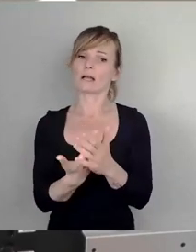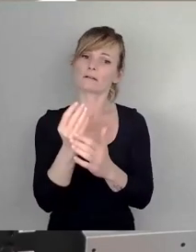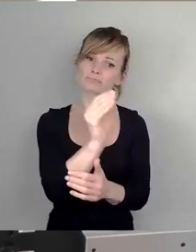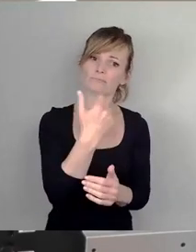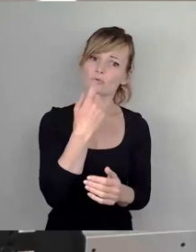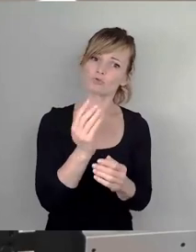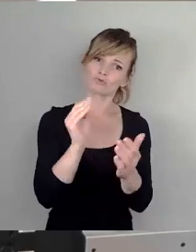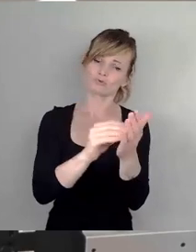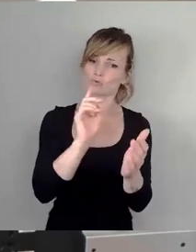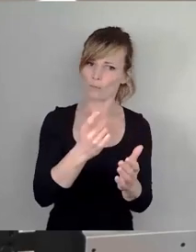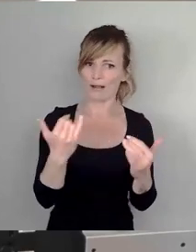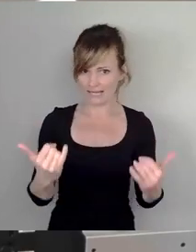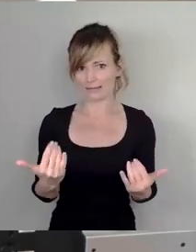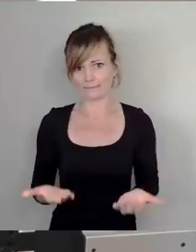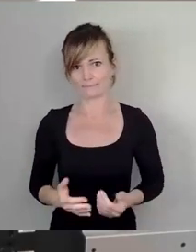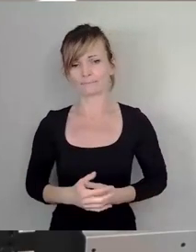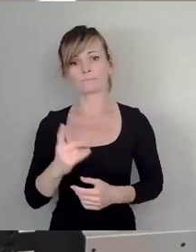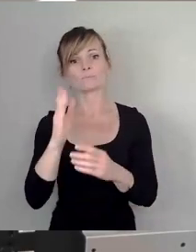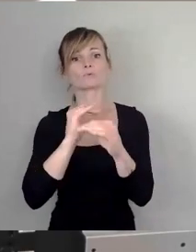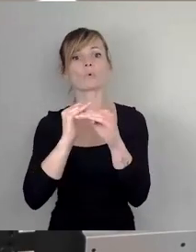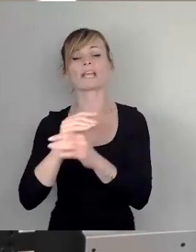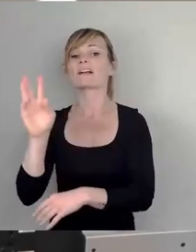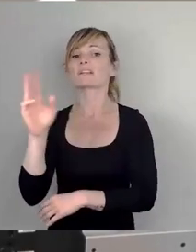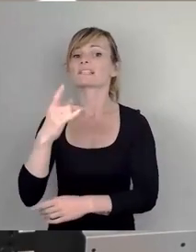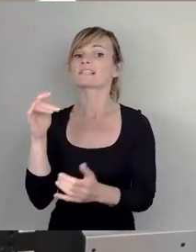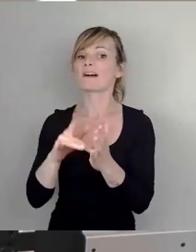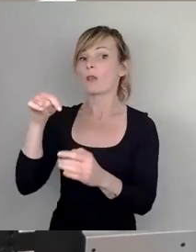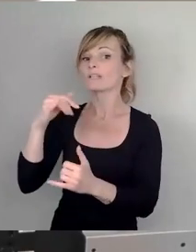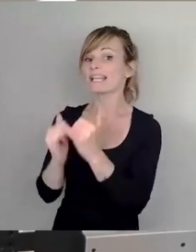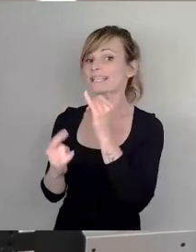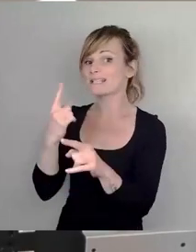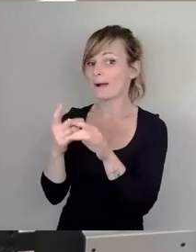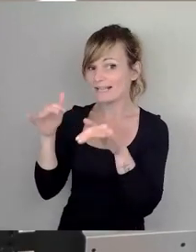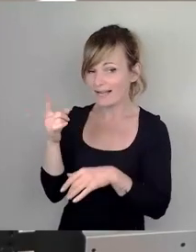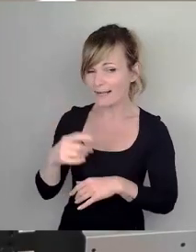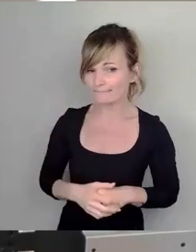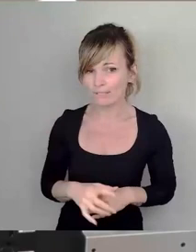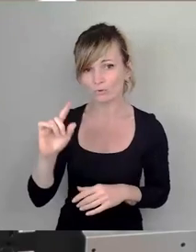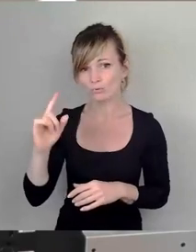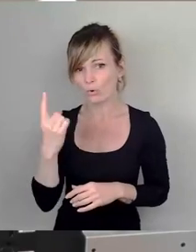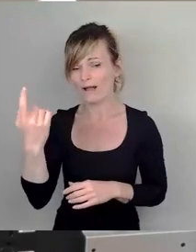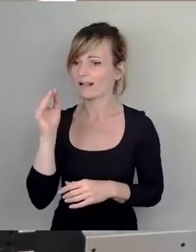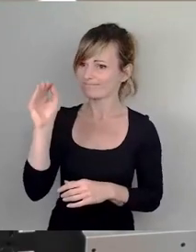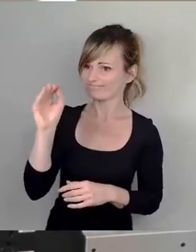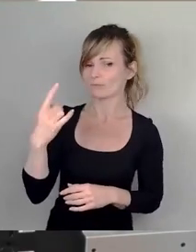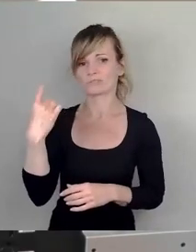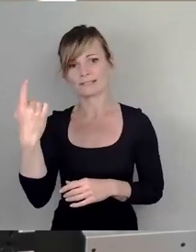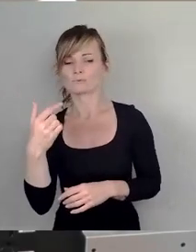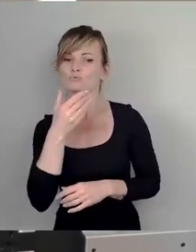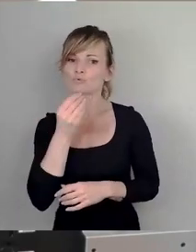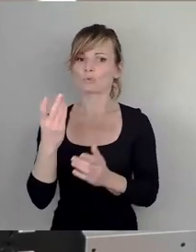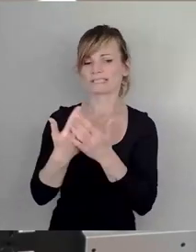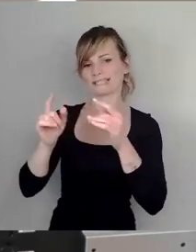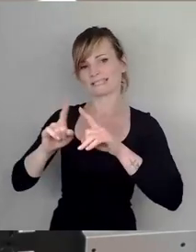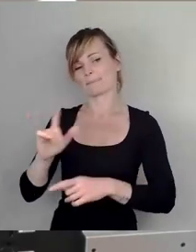nochmal eingebracht haben. Und an den Kollegen Wirz, weil er heute das letzte Mal hier ist, nochmal gerichtet und weil er uns so schön dieses Thema